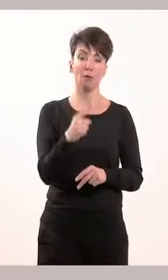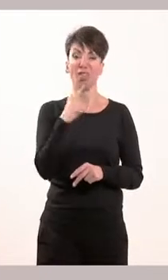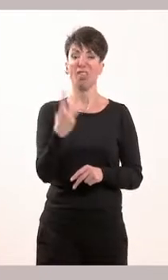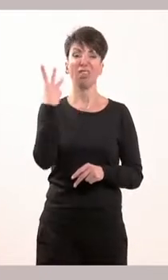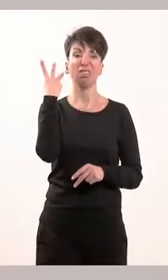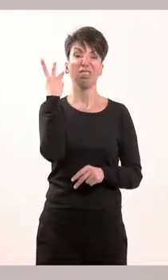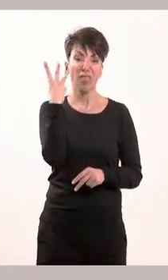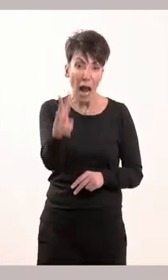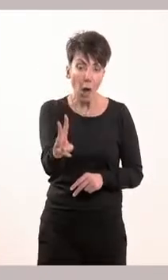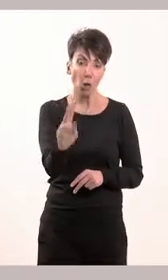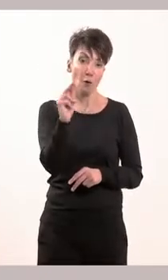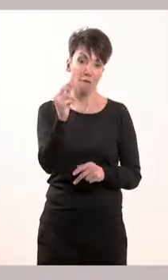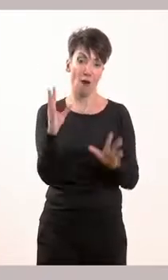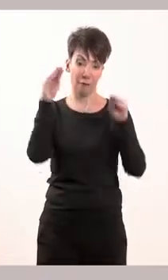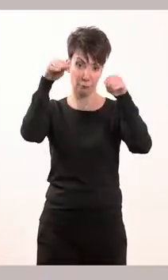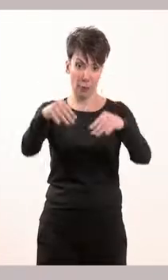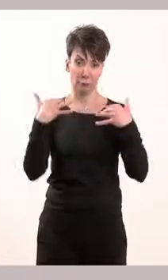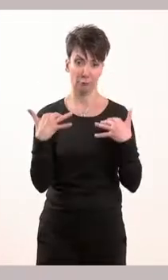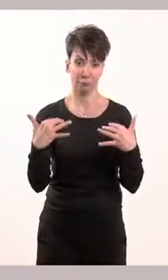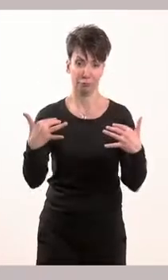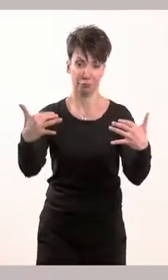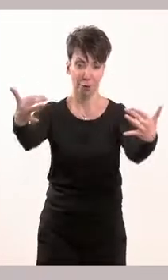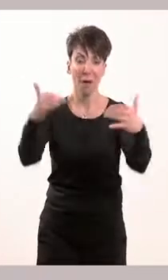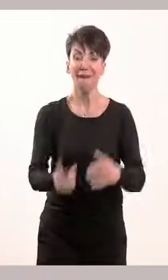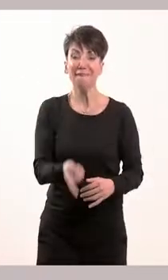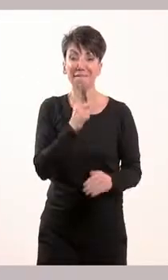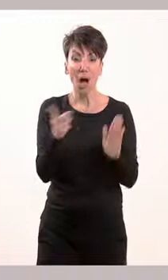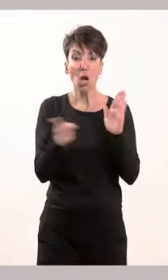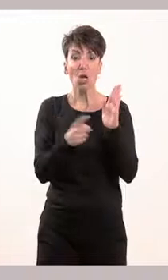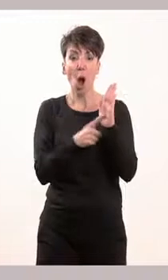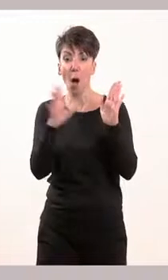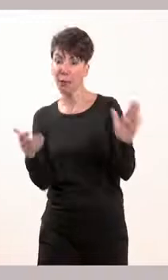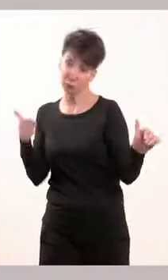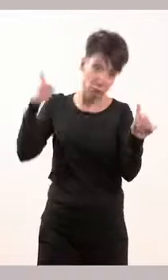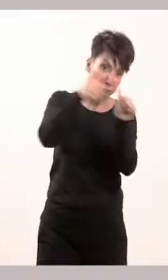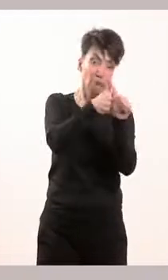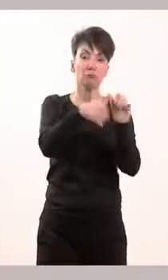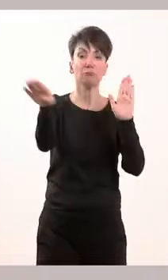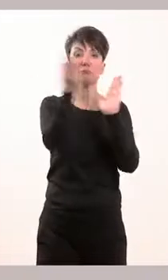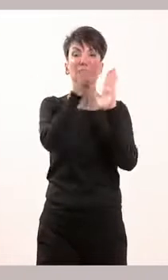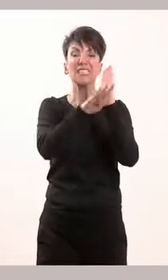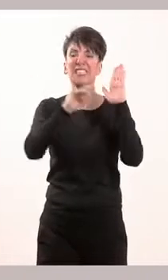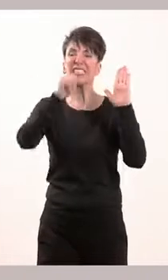είδαμε, εκπροσώπους του Ελληνικού Κοινοβουλίου, πρέπει να είναι σύμφωνοι με το Ελληνικό Σύνταγμα.